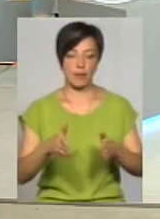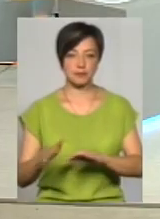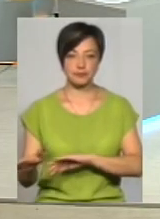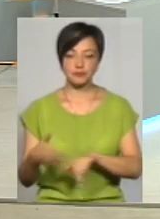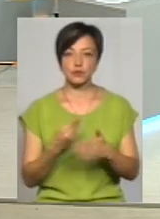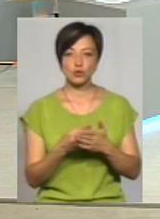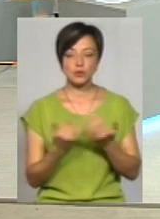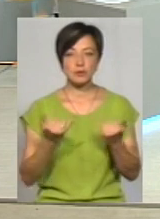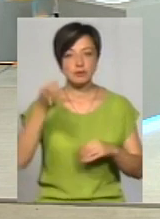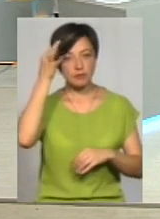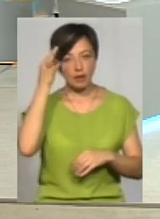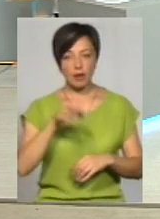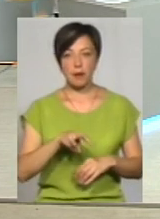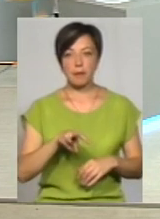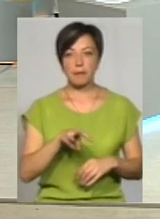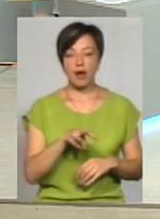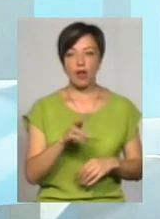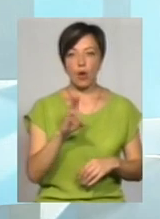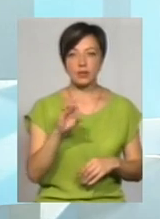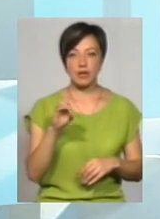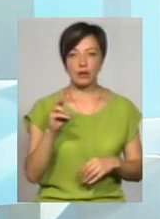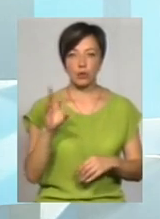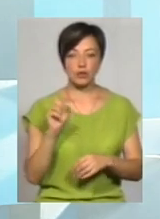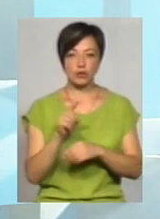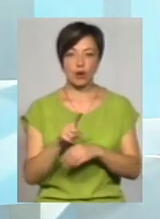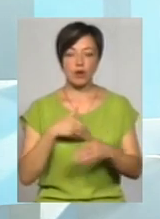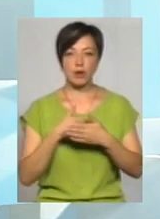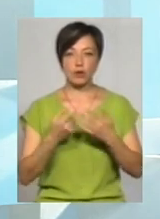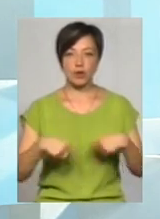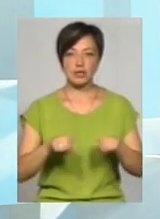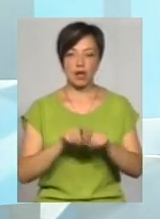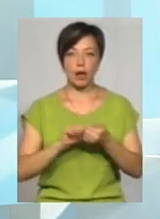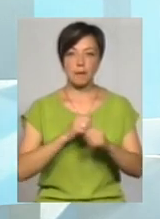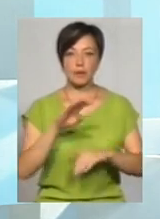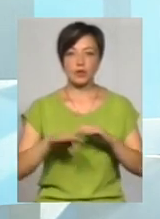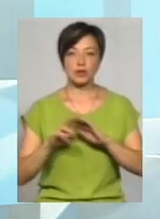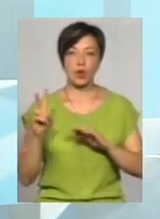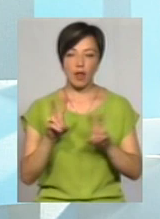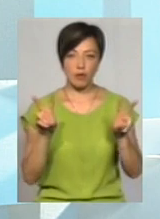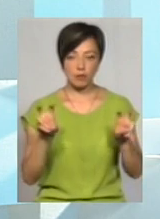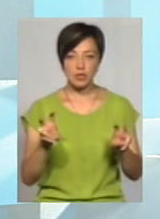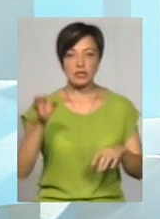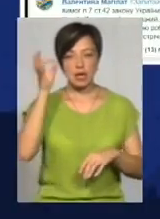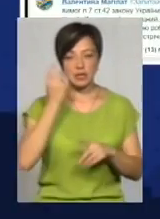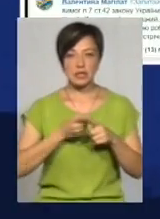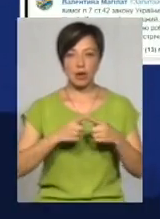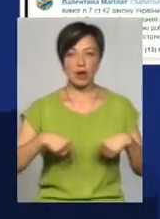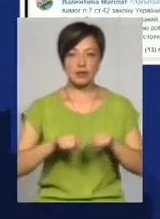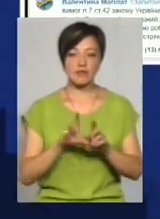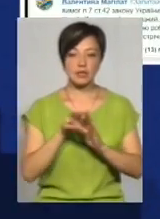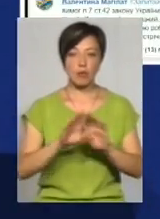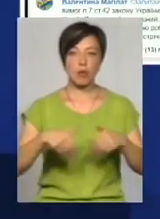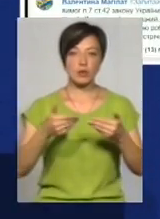сумою, яку ви щойно згадували, Михайло Костенко за дорученням громадської організації Кам'янецький тролейбус дописує, що згадана організація внесла